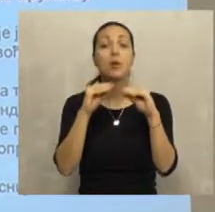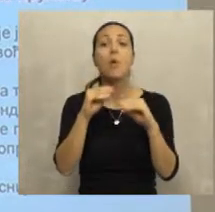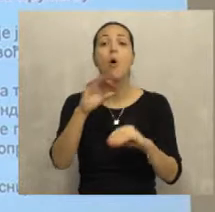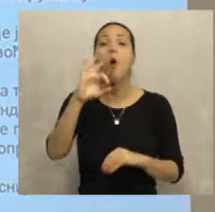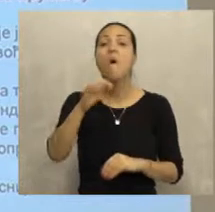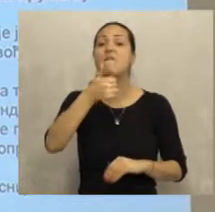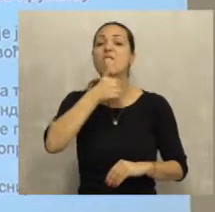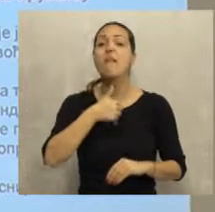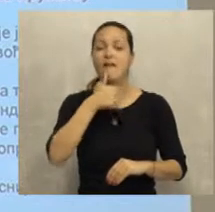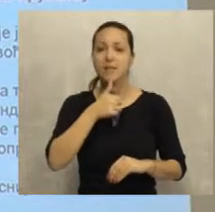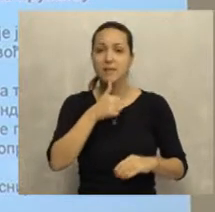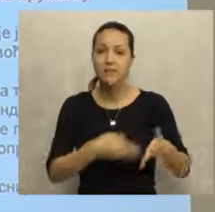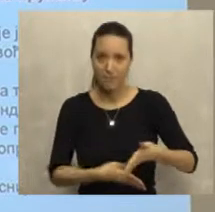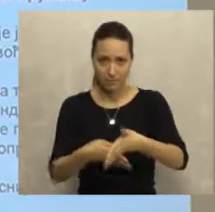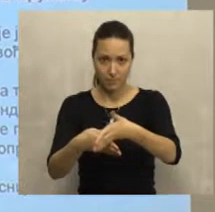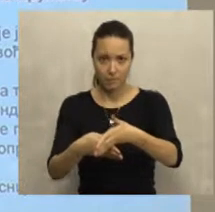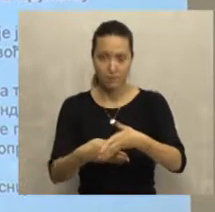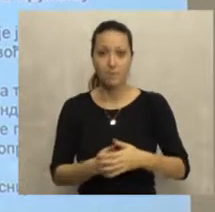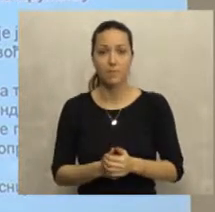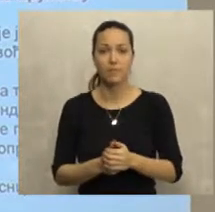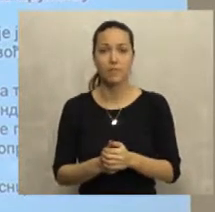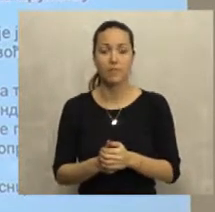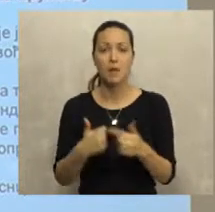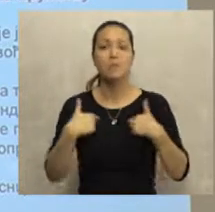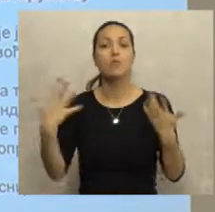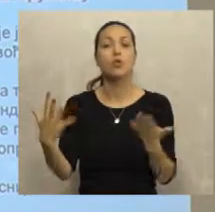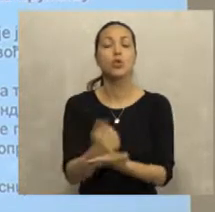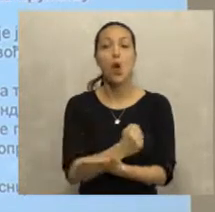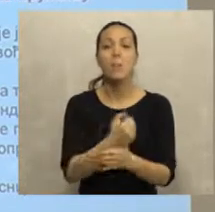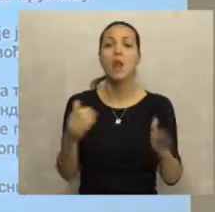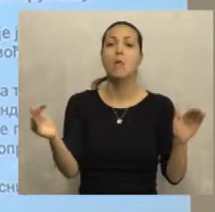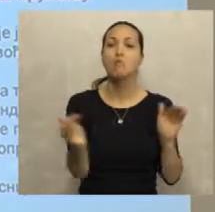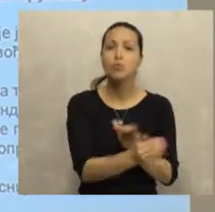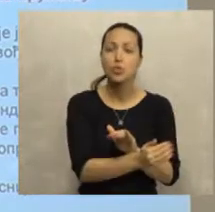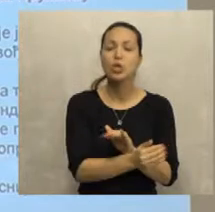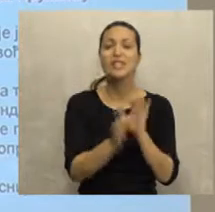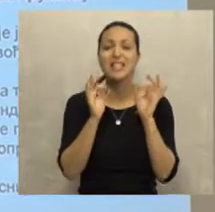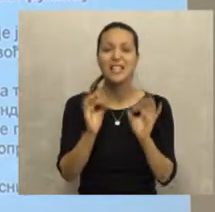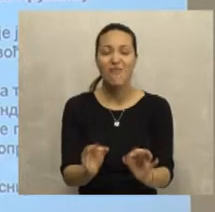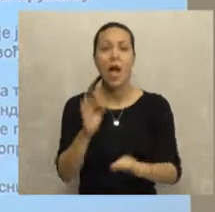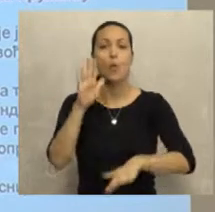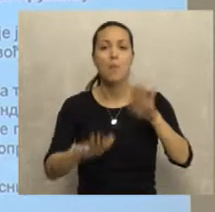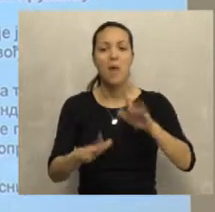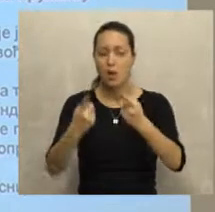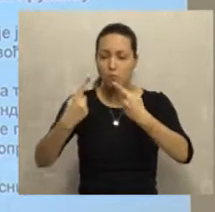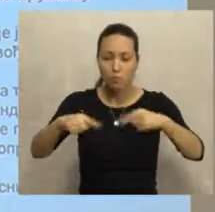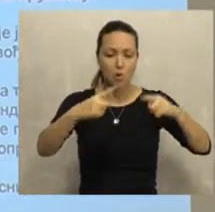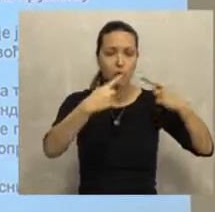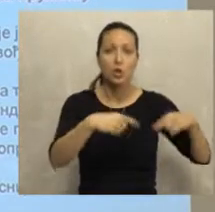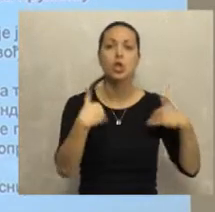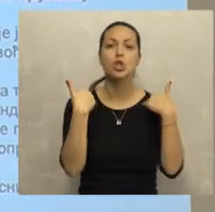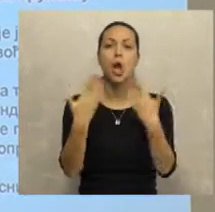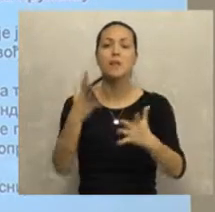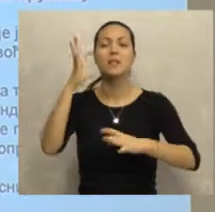pričam samo u finansijskim merama, jer mi smo dobili prosto budžet za svaku meru posebno,